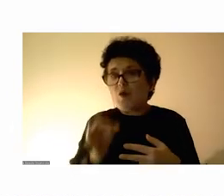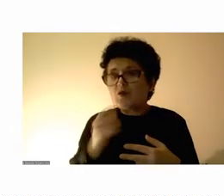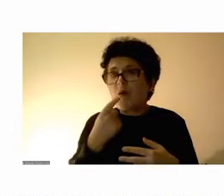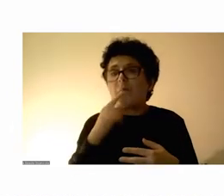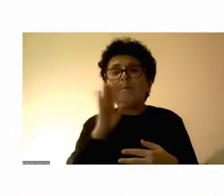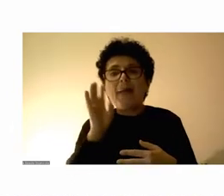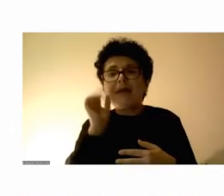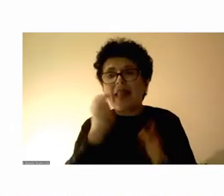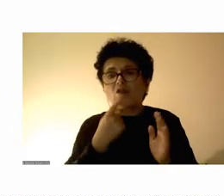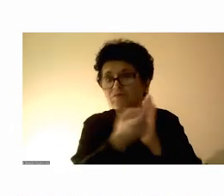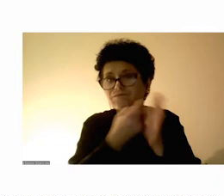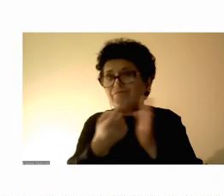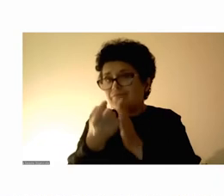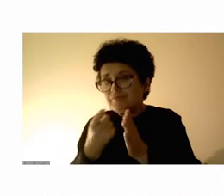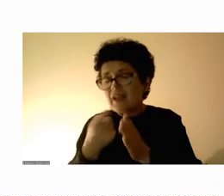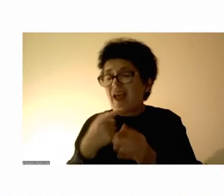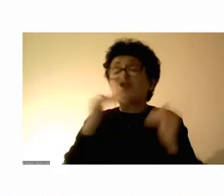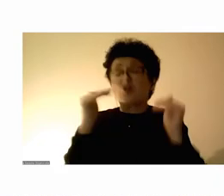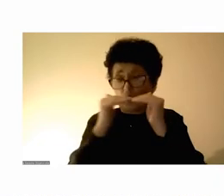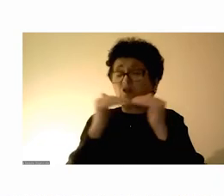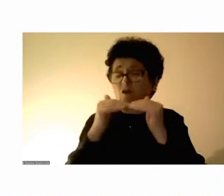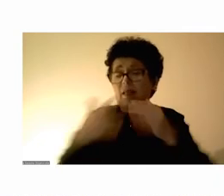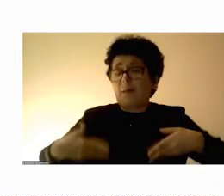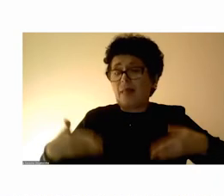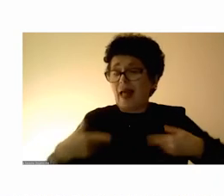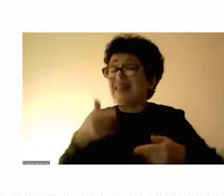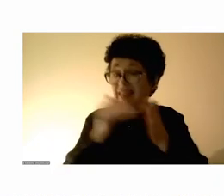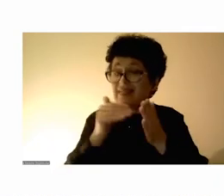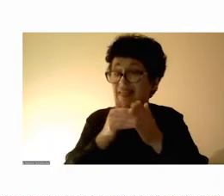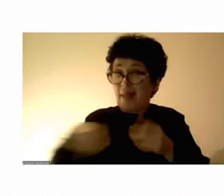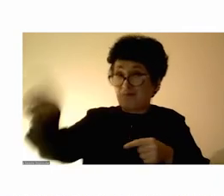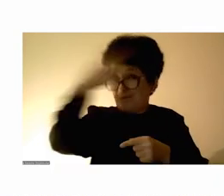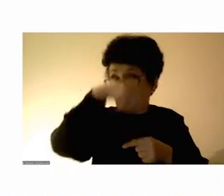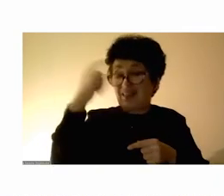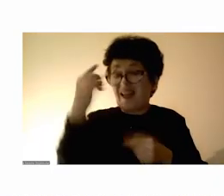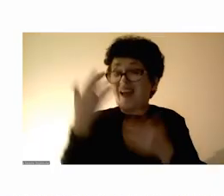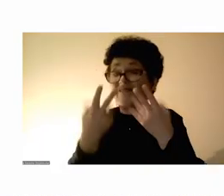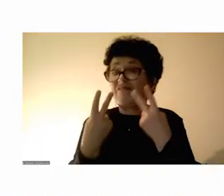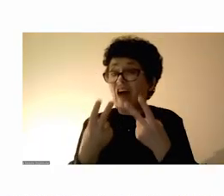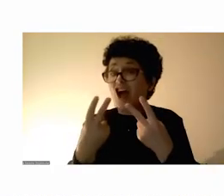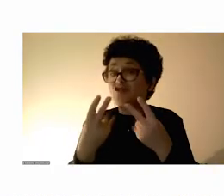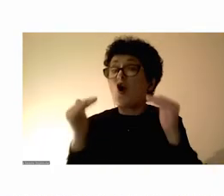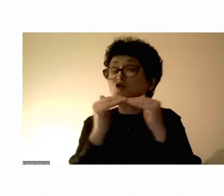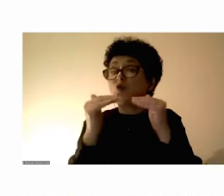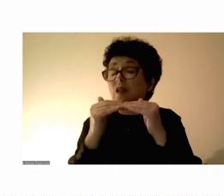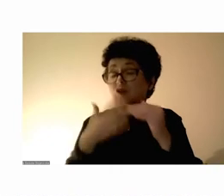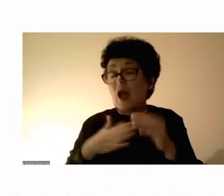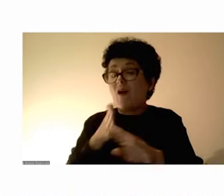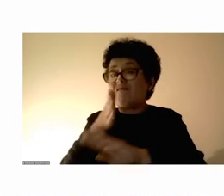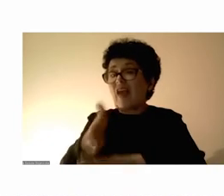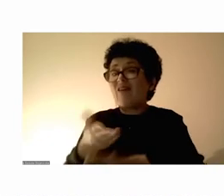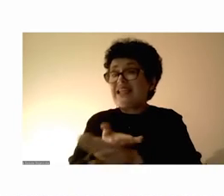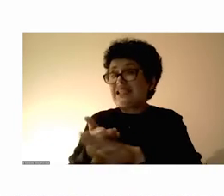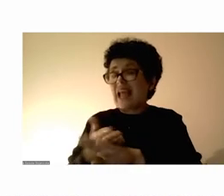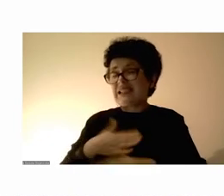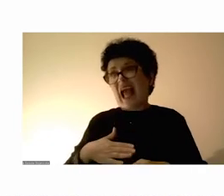родители, старатели, се согласуваат дека младите треба да знаат колко е важно давањето согласност при влегување во сексуален